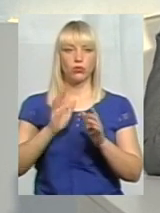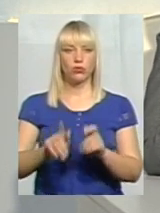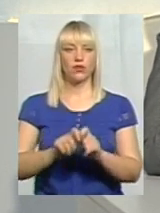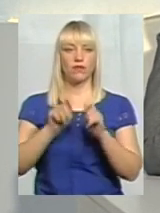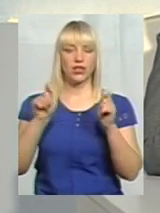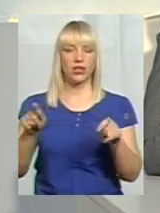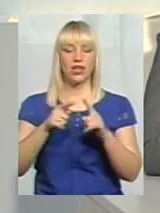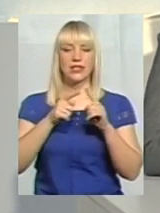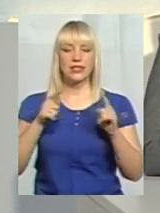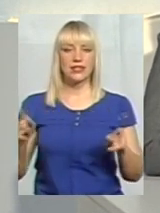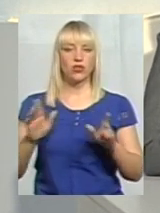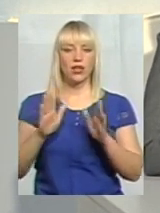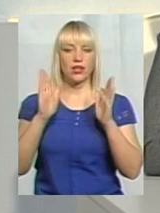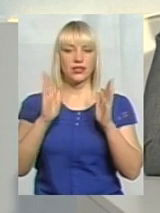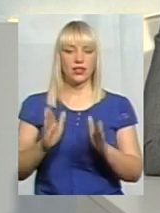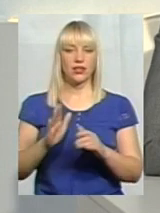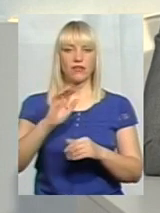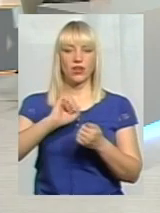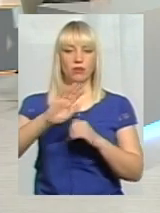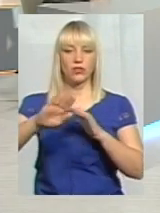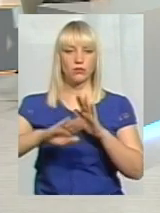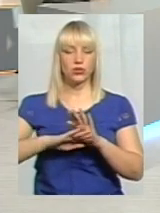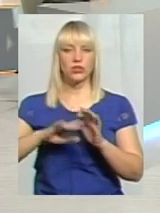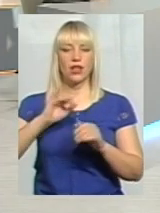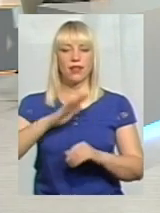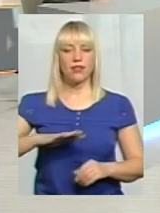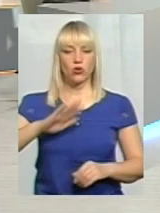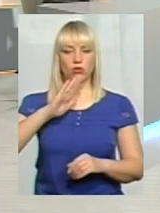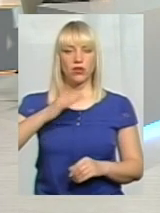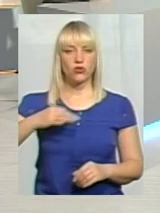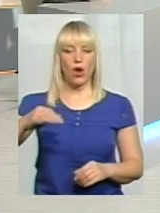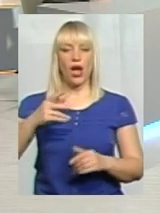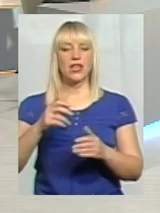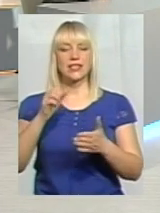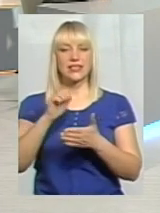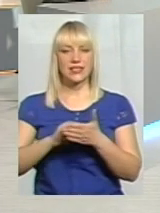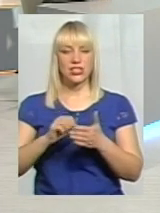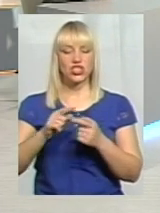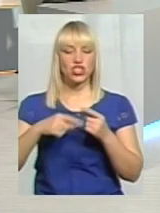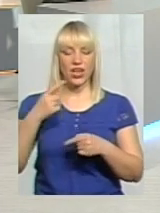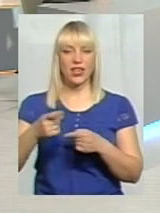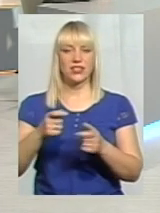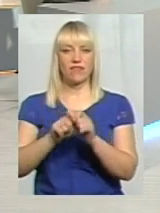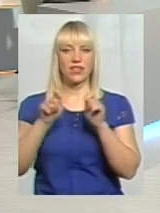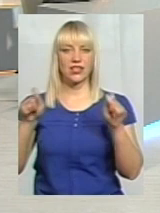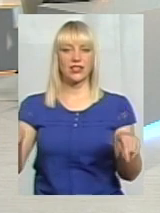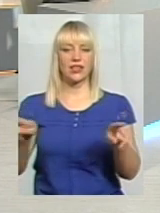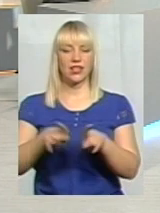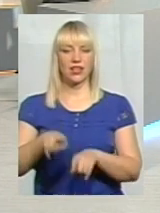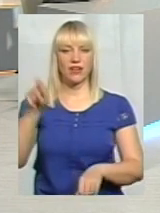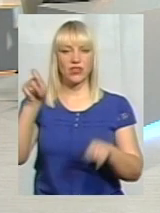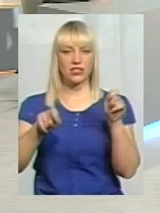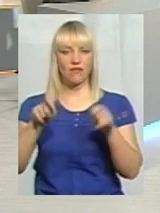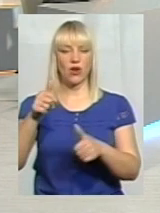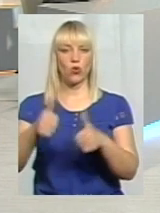сезону не тільки в Кам'янці, а й на території нашої області. Ось саме через такі відкриття сезонів і через ті фестивалі,